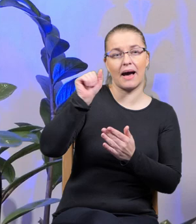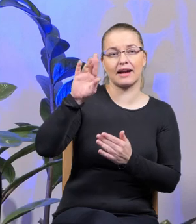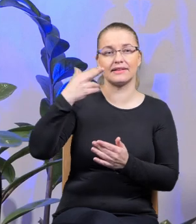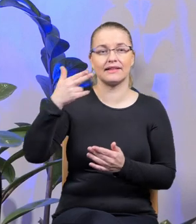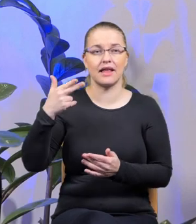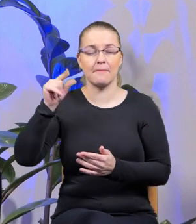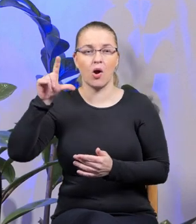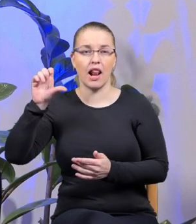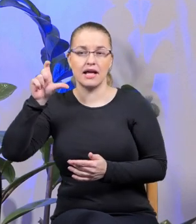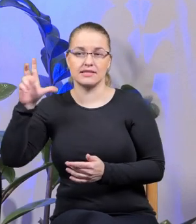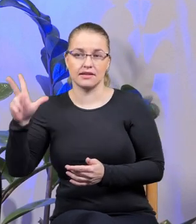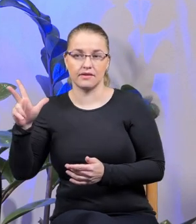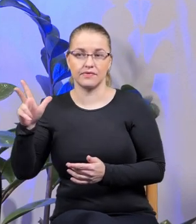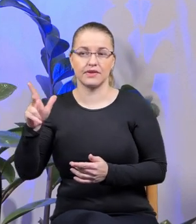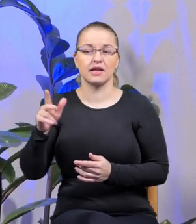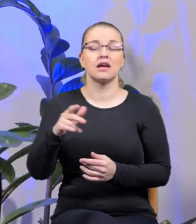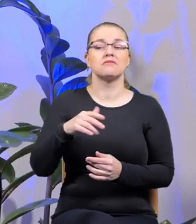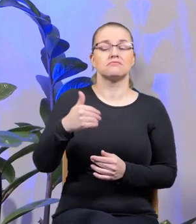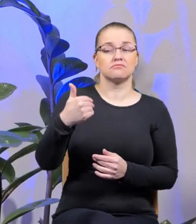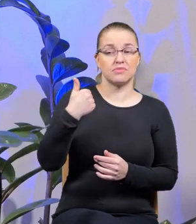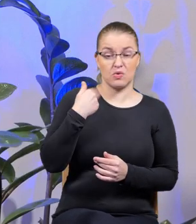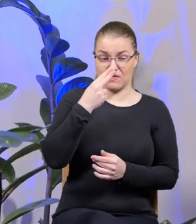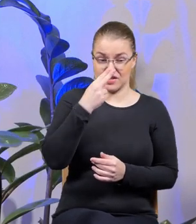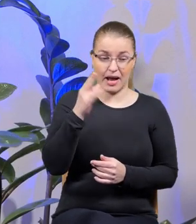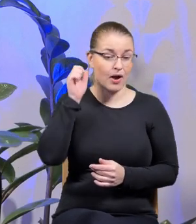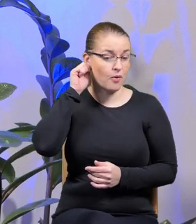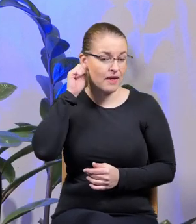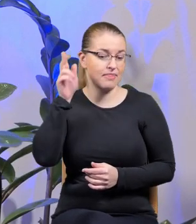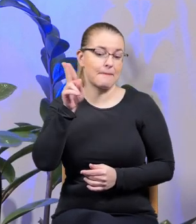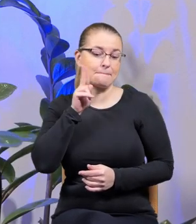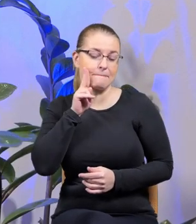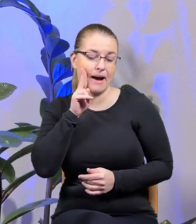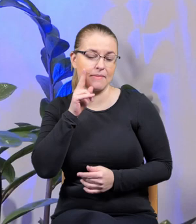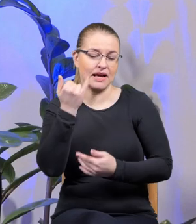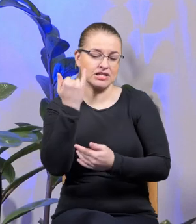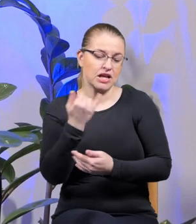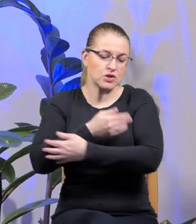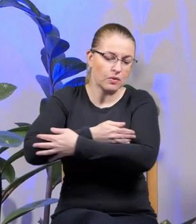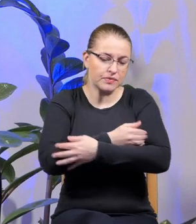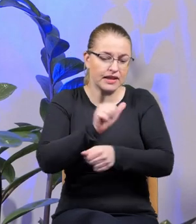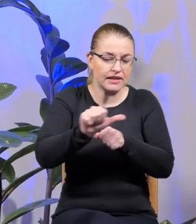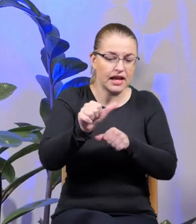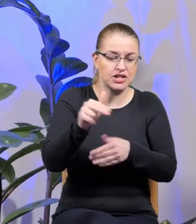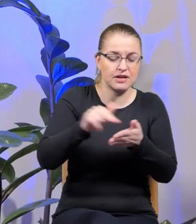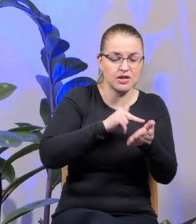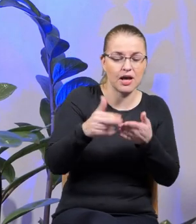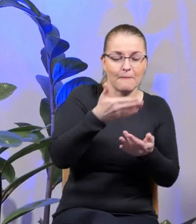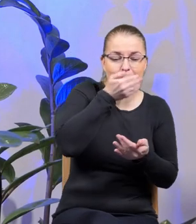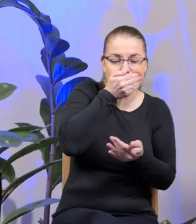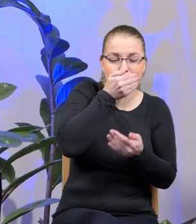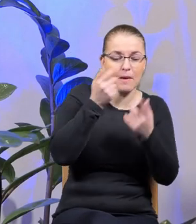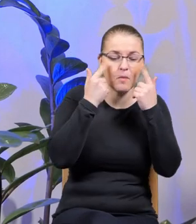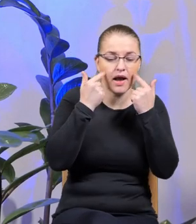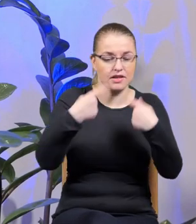matki, które zasłaniają usta 11-miesięcznym dzieciom po to, żeby te dzieci nie płakały i po to, żeby